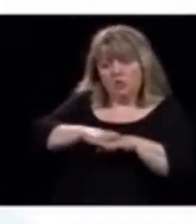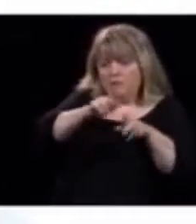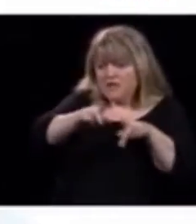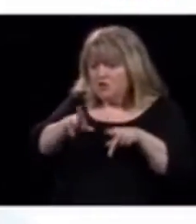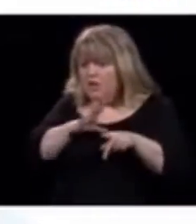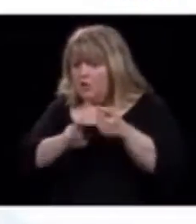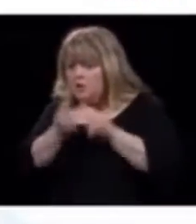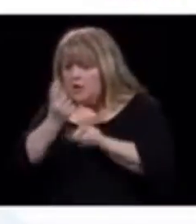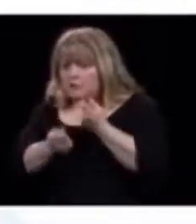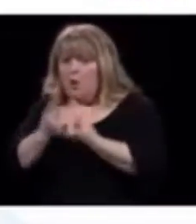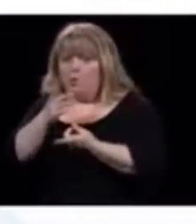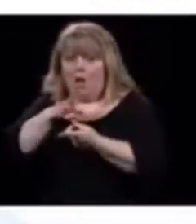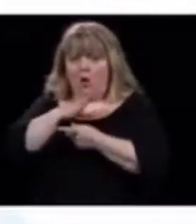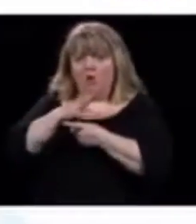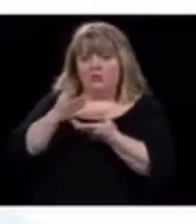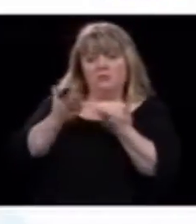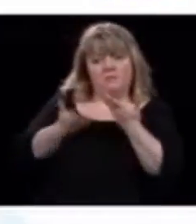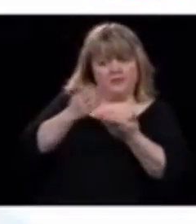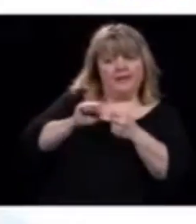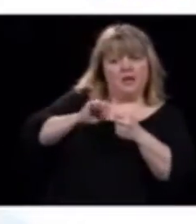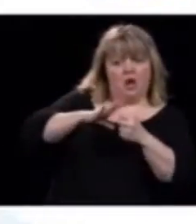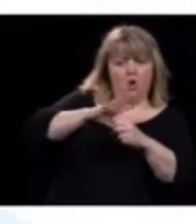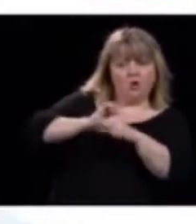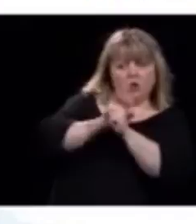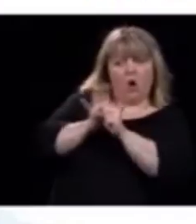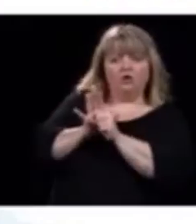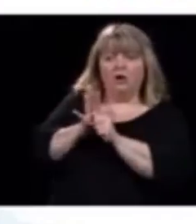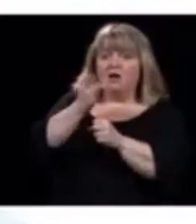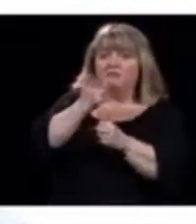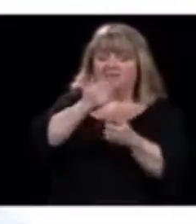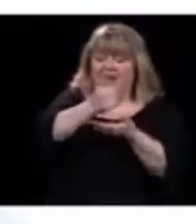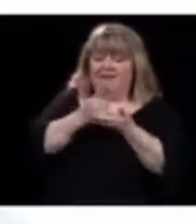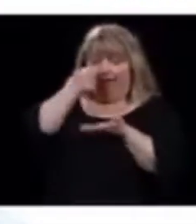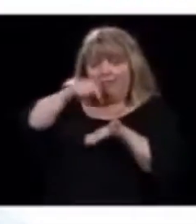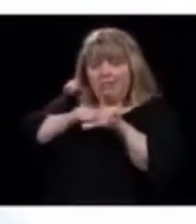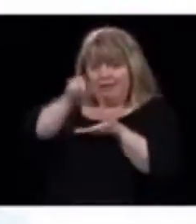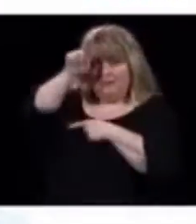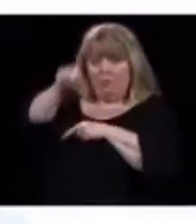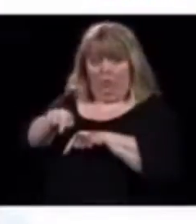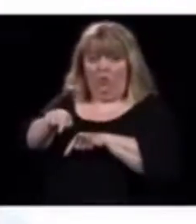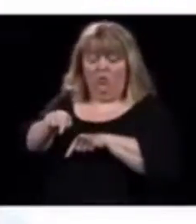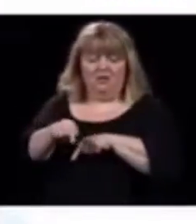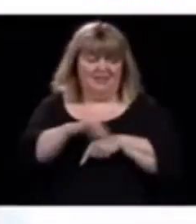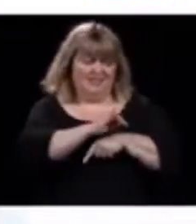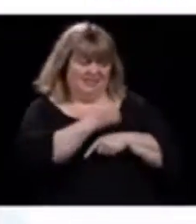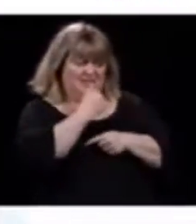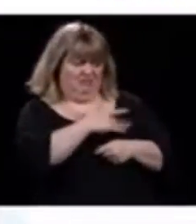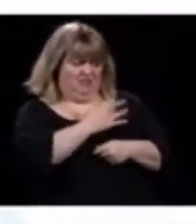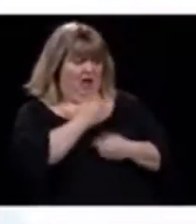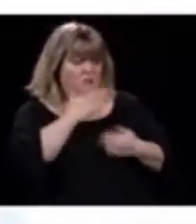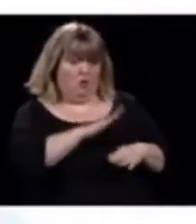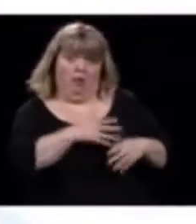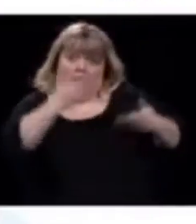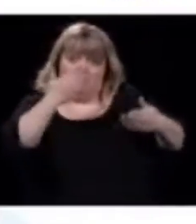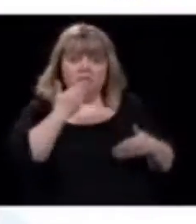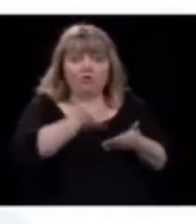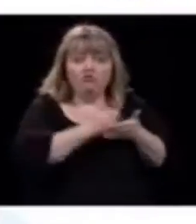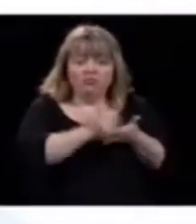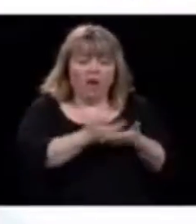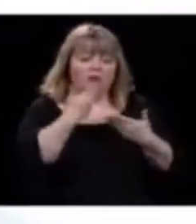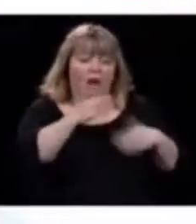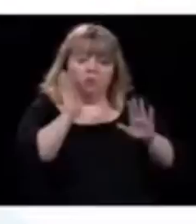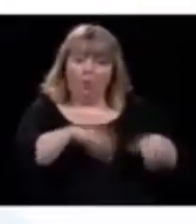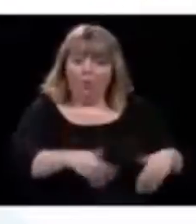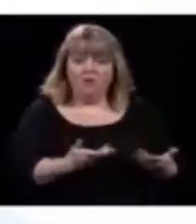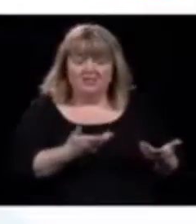symptômes, puis qui ont peut-être le coronavirus, que de tester des gens qui n'ont plus de symptômes, bonne nouvelle, pour se